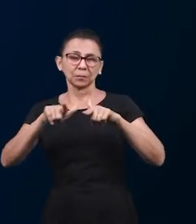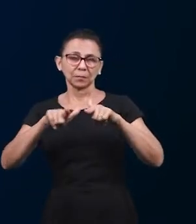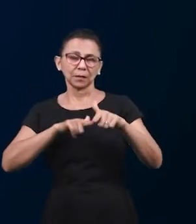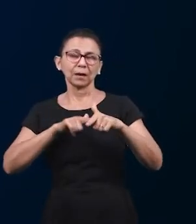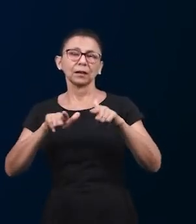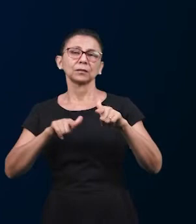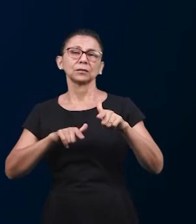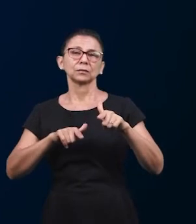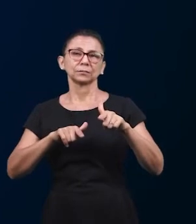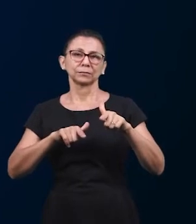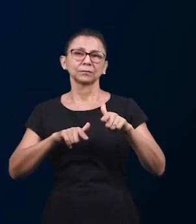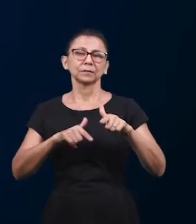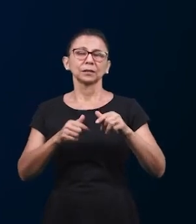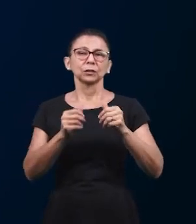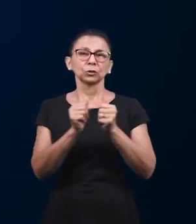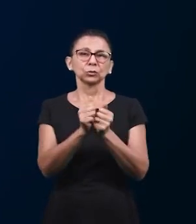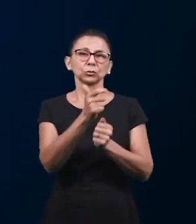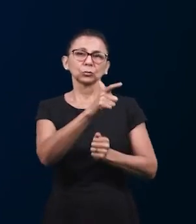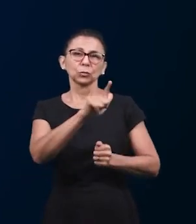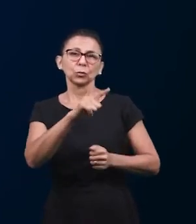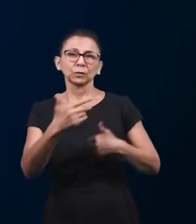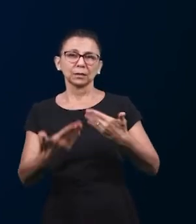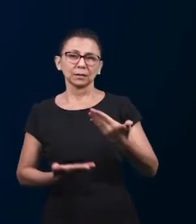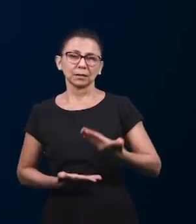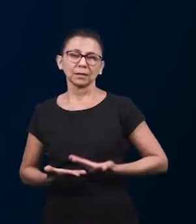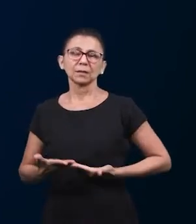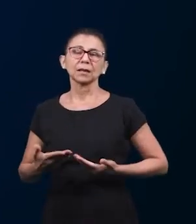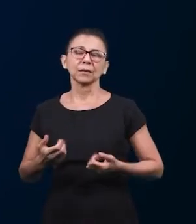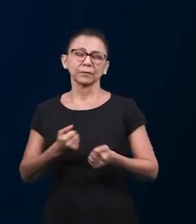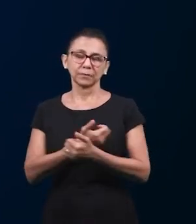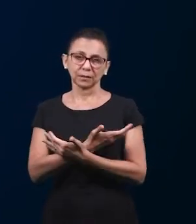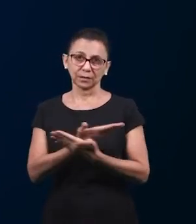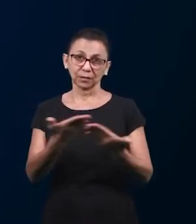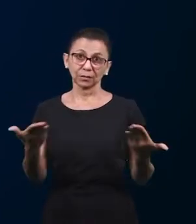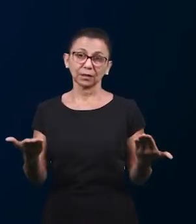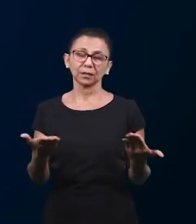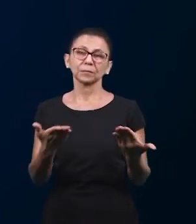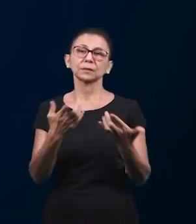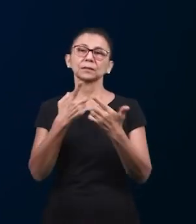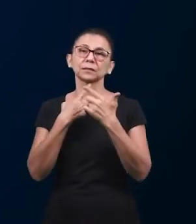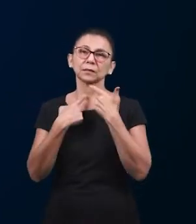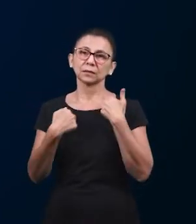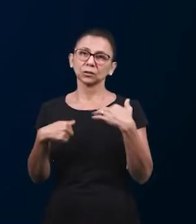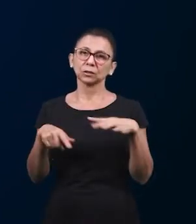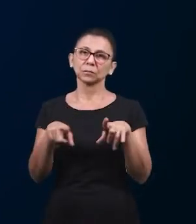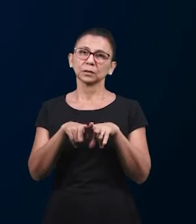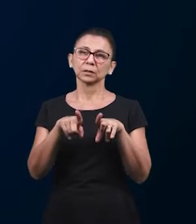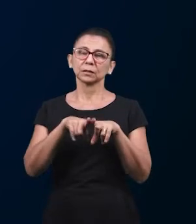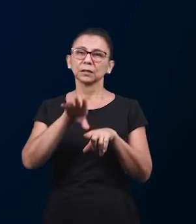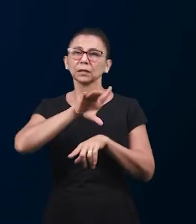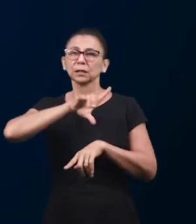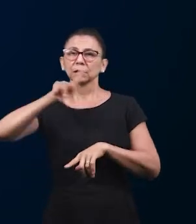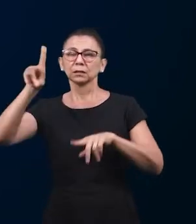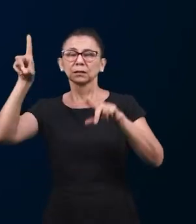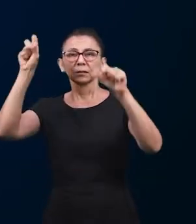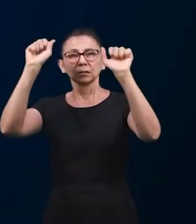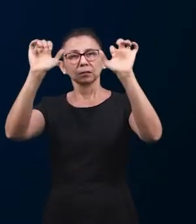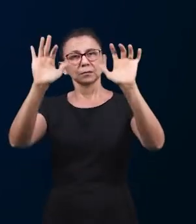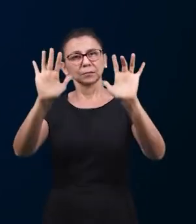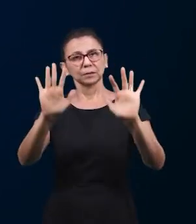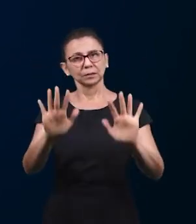в церкви в Бернмал и также другие церкви в Англии других сестер в ее церкви